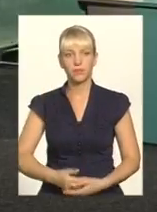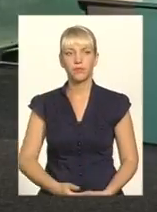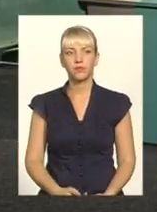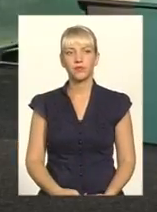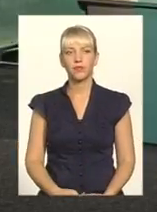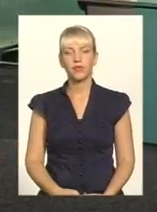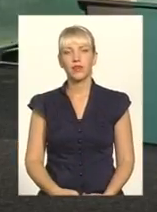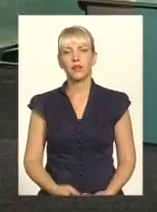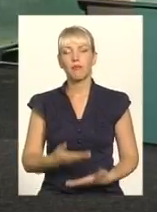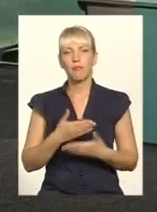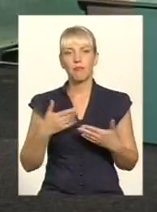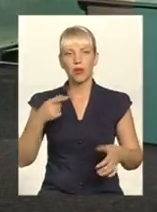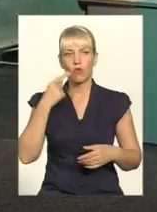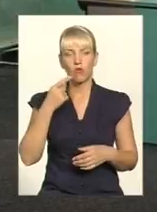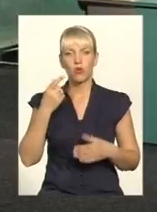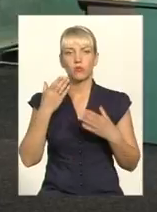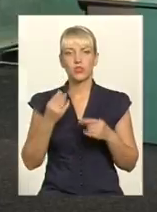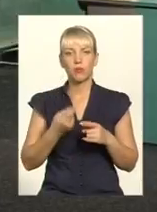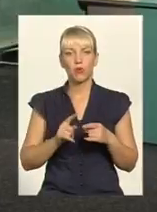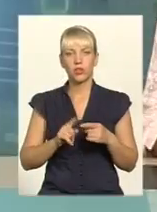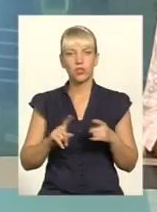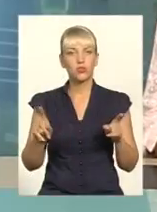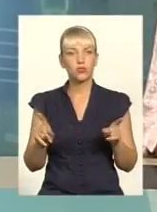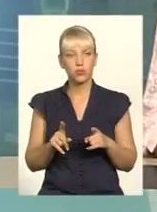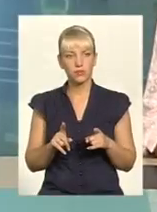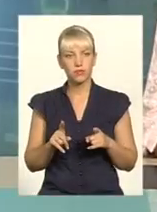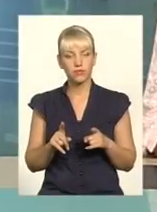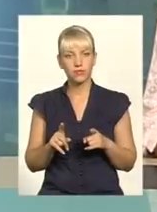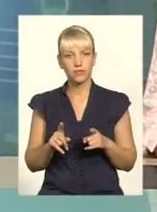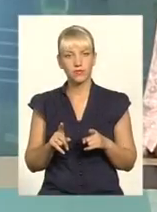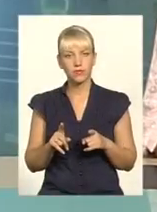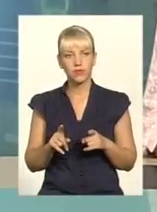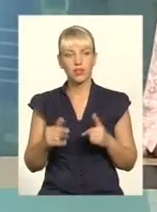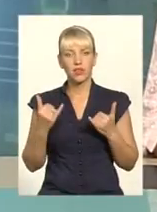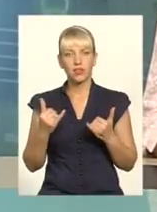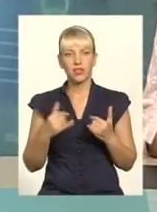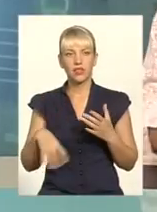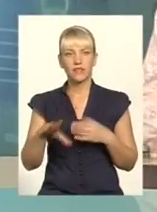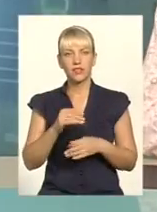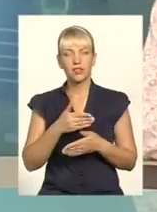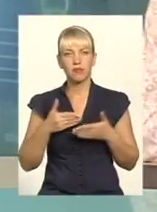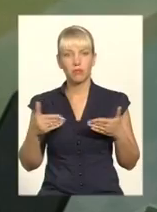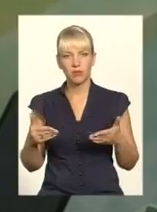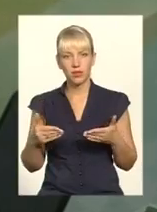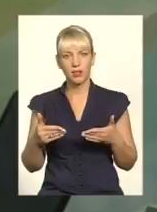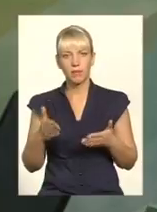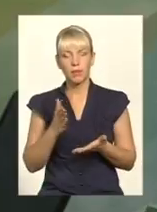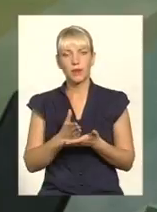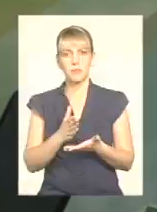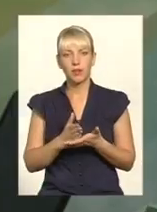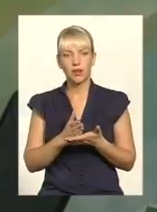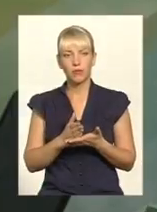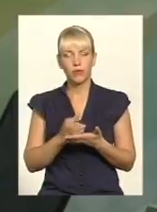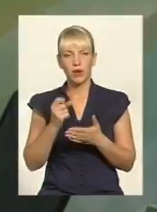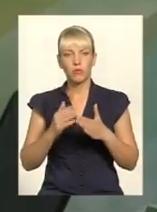ми говоримо ще й про те, що нині всі ми перебуваємо на вістрі